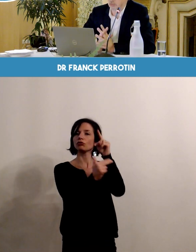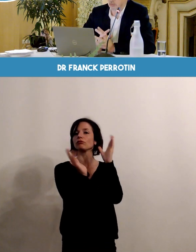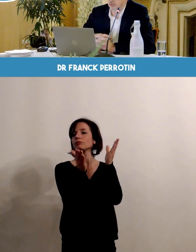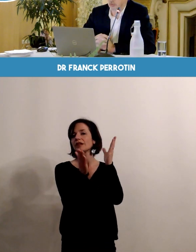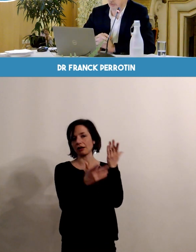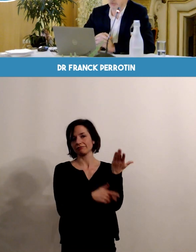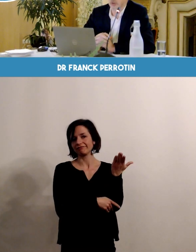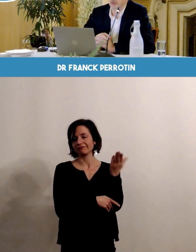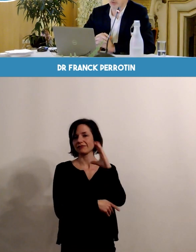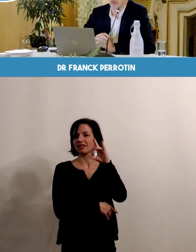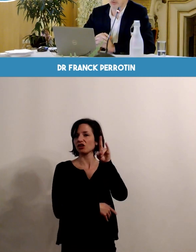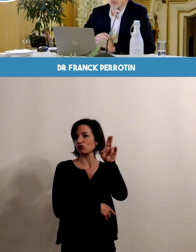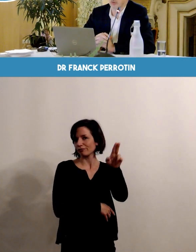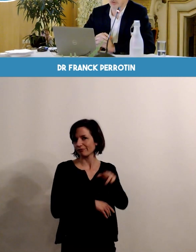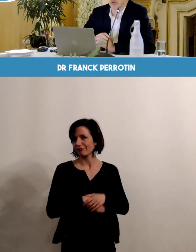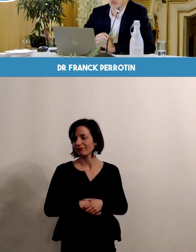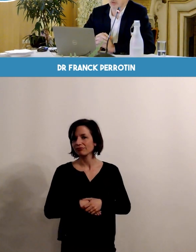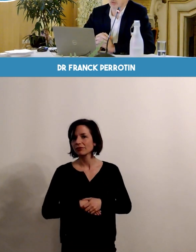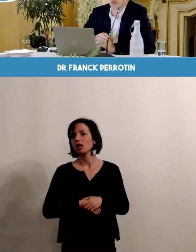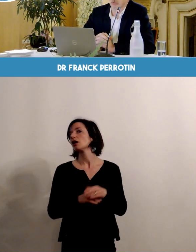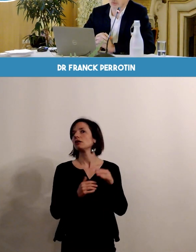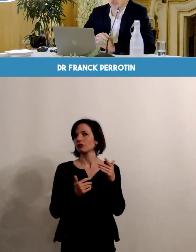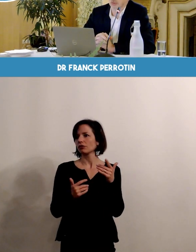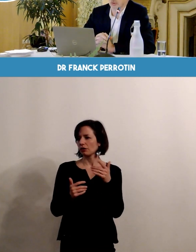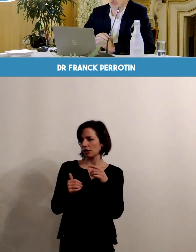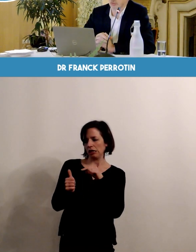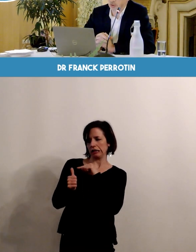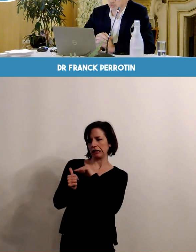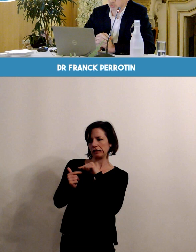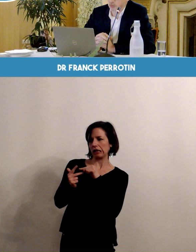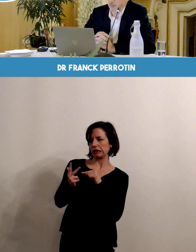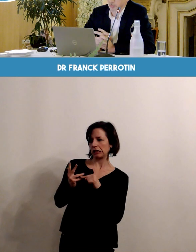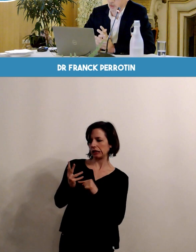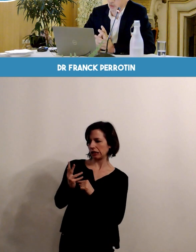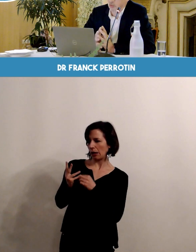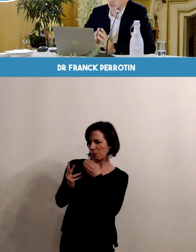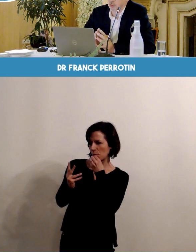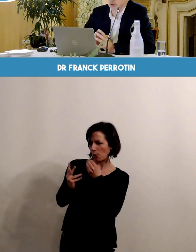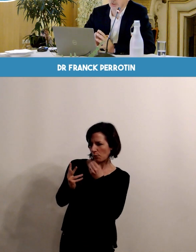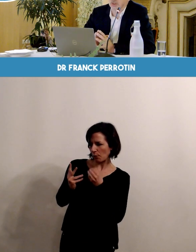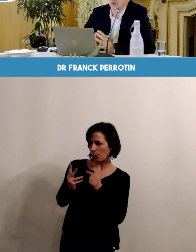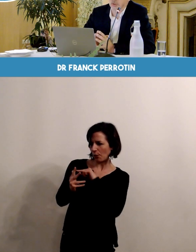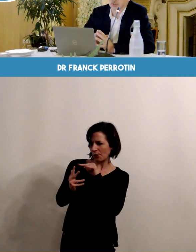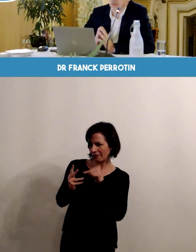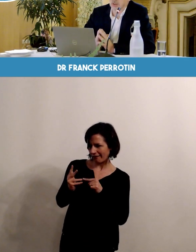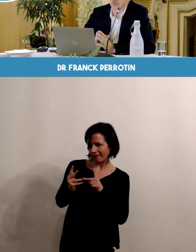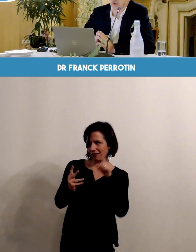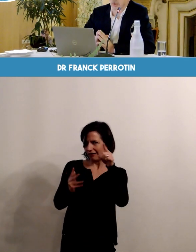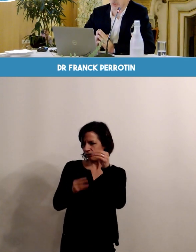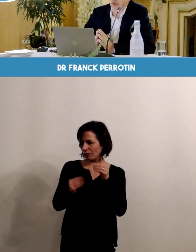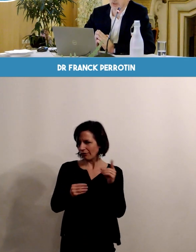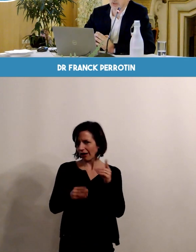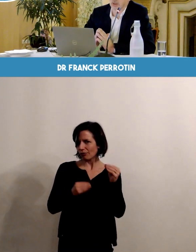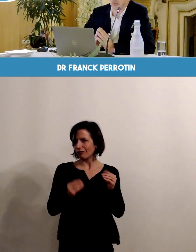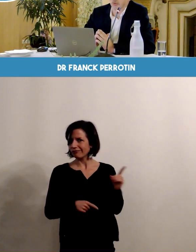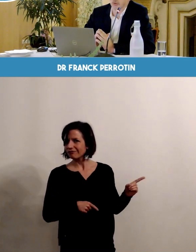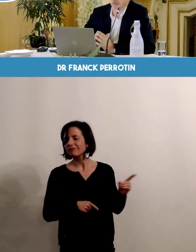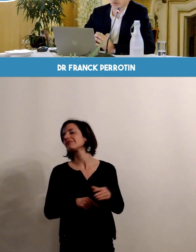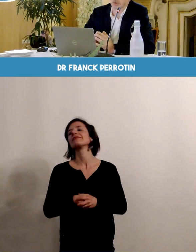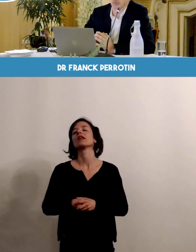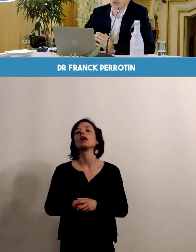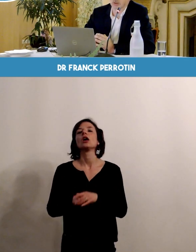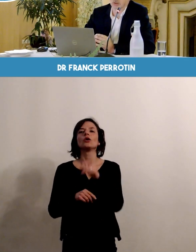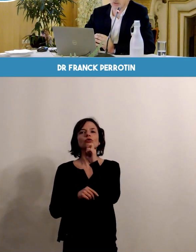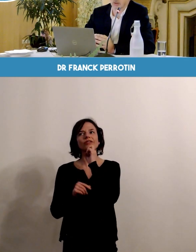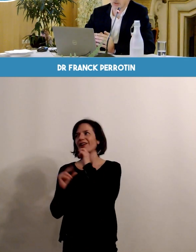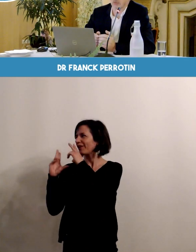importants et donc doivent évidemment entrer en ligne de compte dans le choix du lieu d'accouchement. Le projet de naissance, Christine vous en a